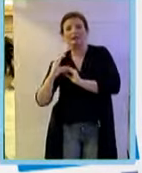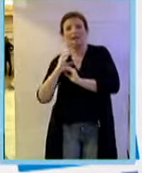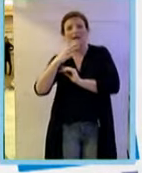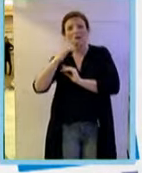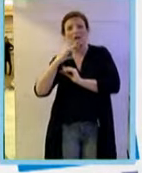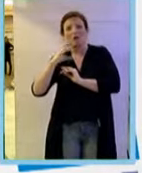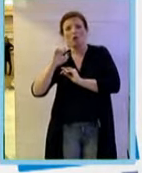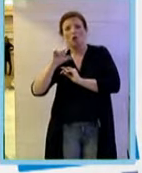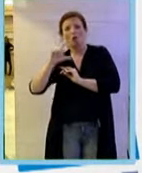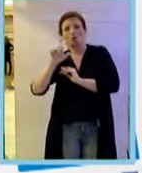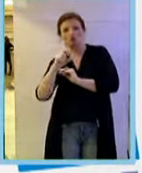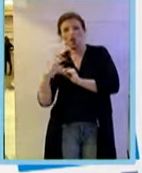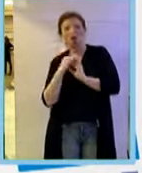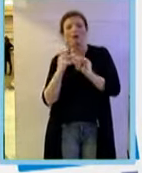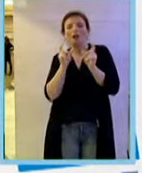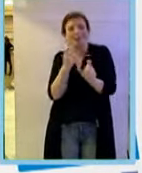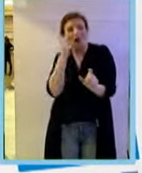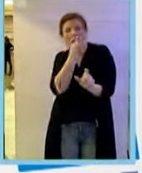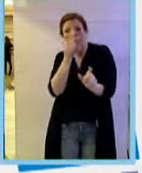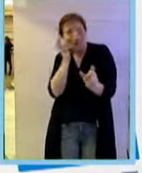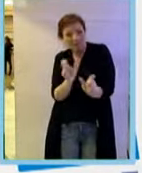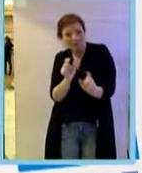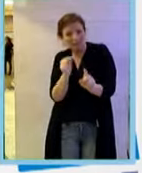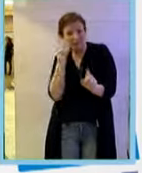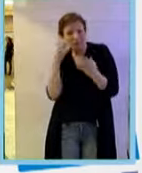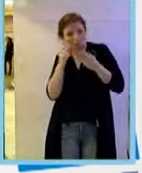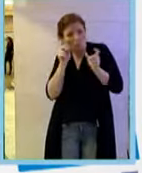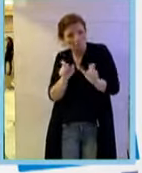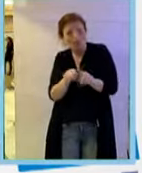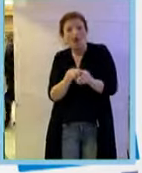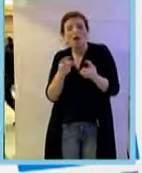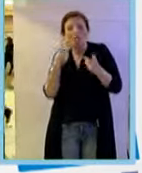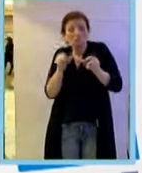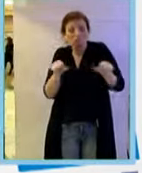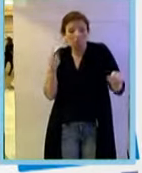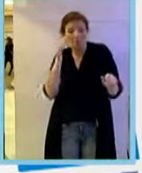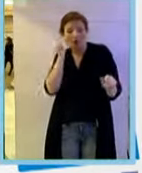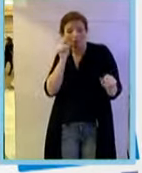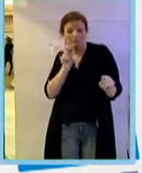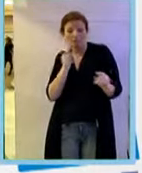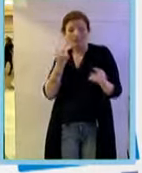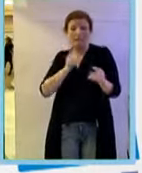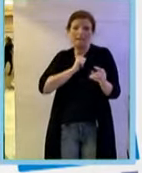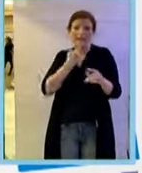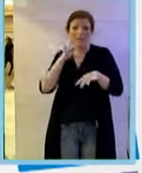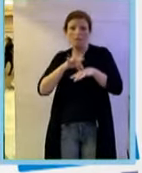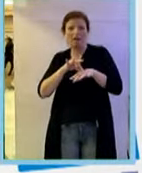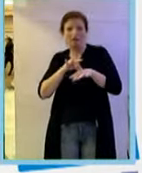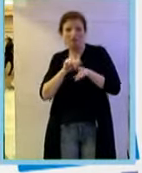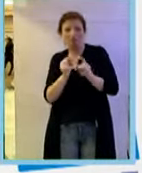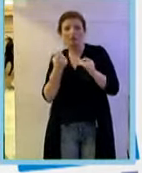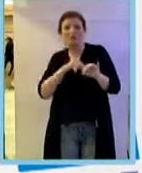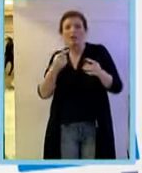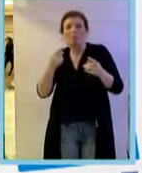oftalmologo, fondamentalmente basato sull'osservazione clinica e patologica nella ritornovatia